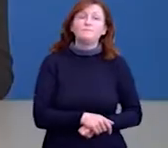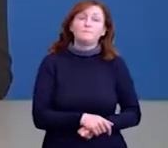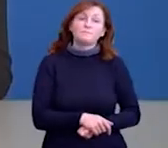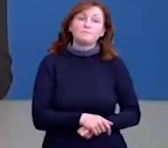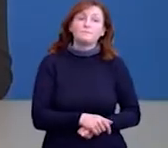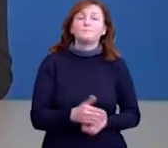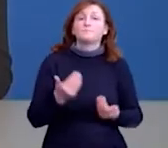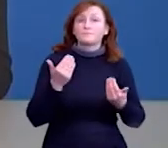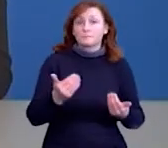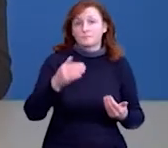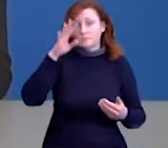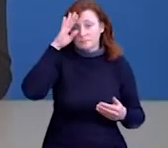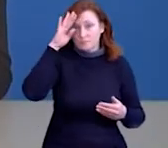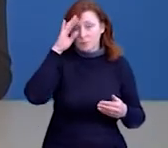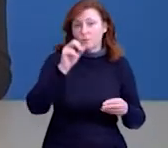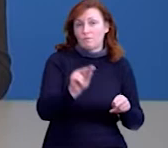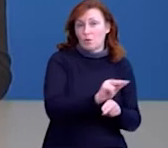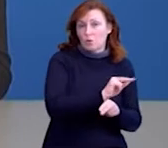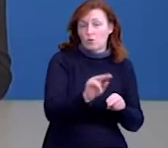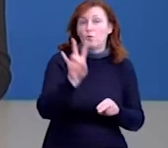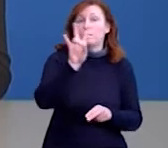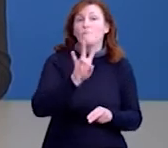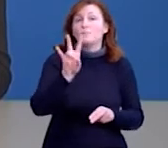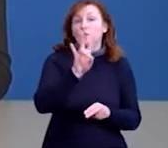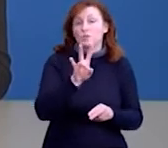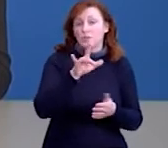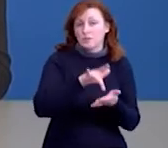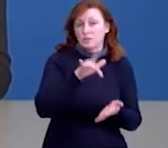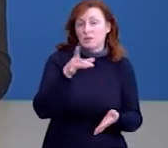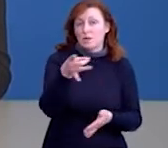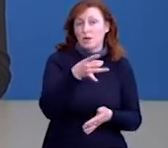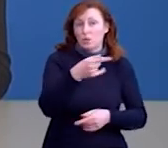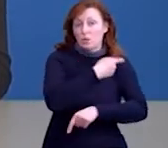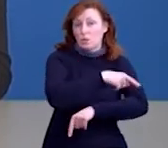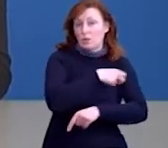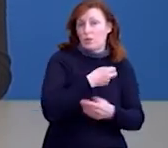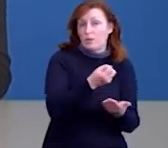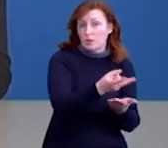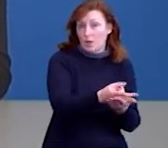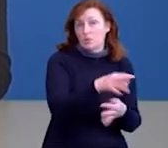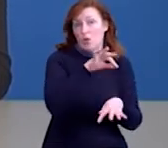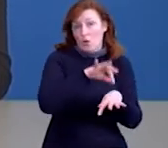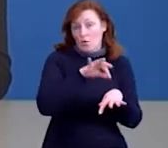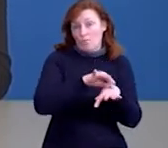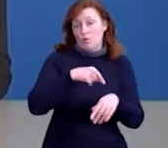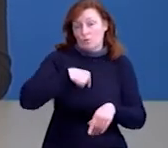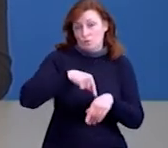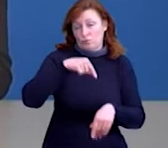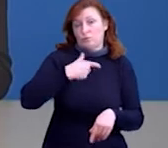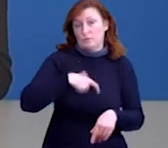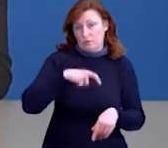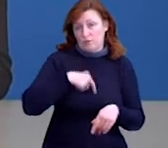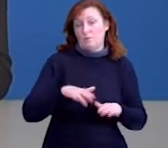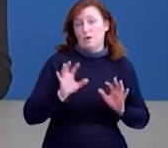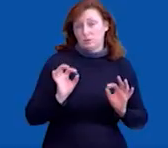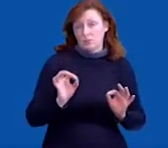Зараз чоловіка лікують у Ніжинській центральній районній лікарні. Хворий почувається задовільно, сказав генеральний директор медзакладу Олександр